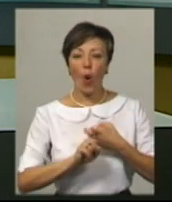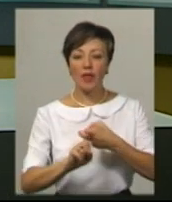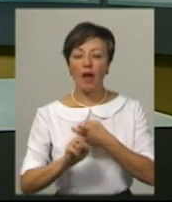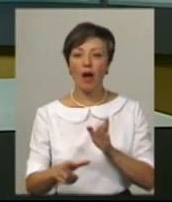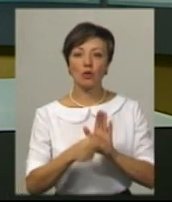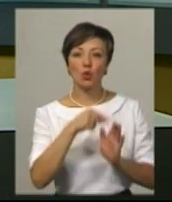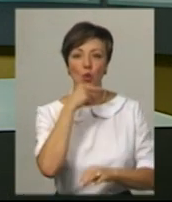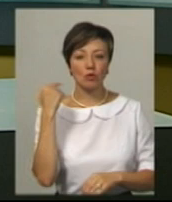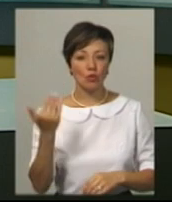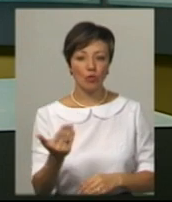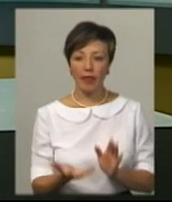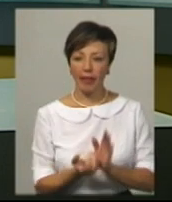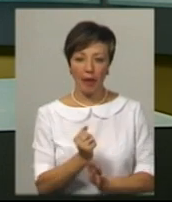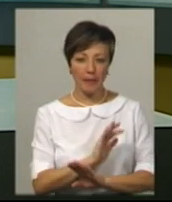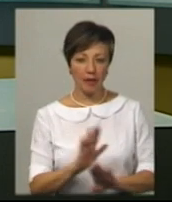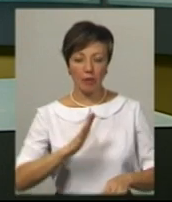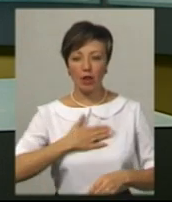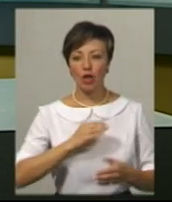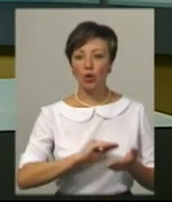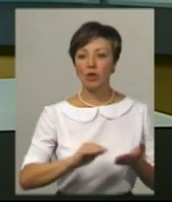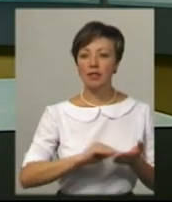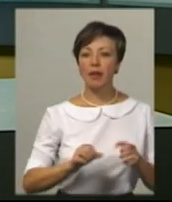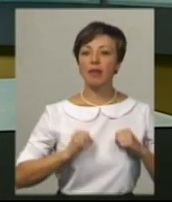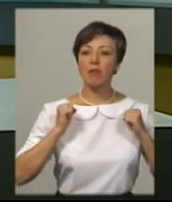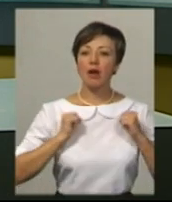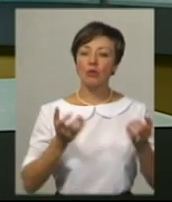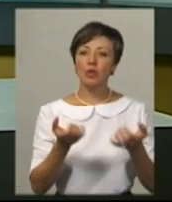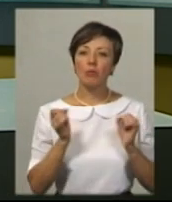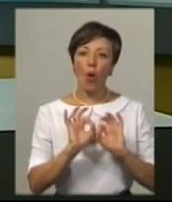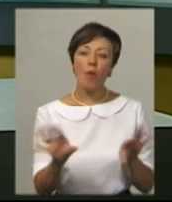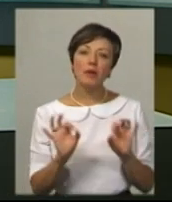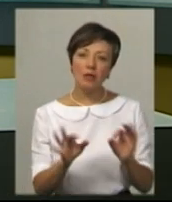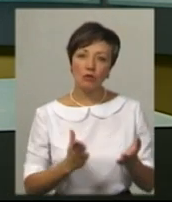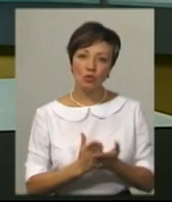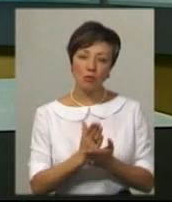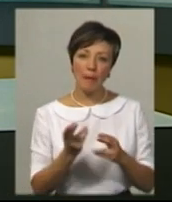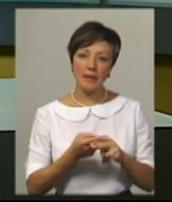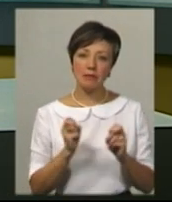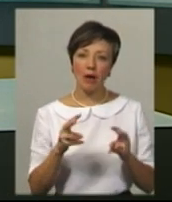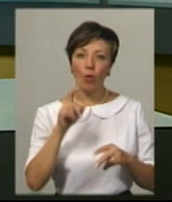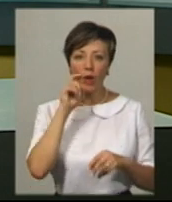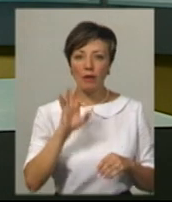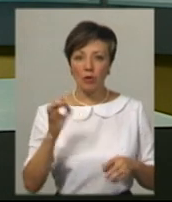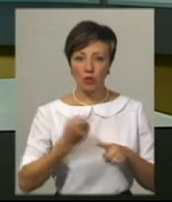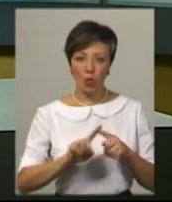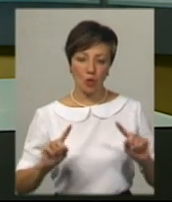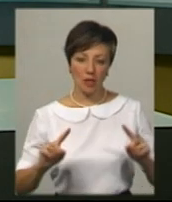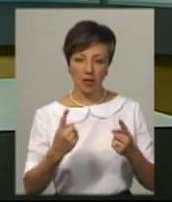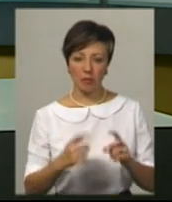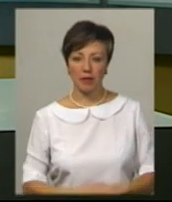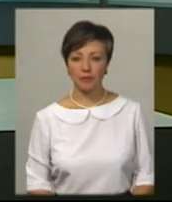з російською стороною не підтримують. Наші кореспонденти намагаються отримати коментар у Службі безпеки України щодо цього затримання.